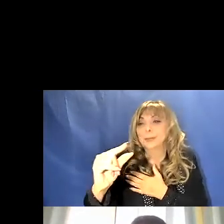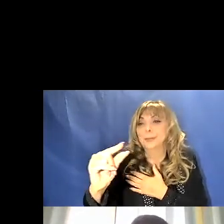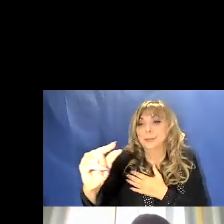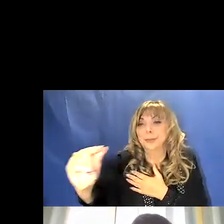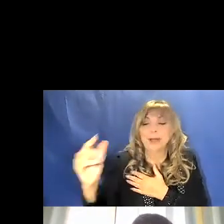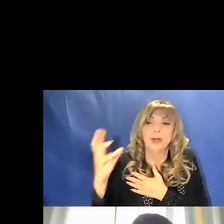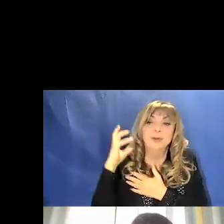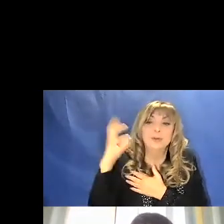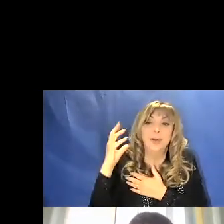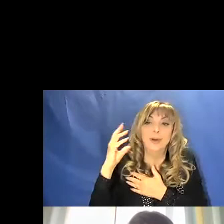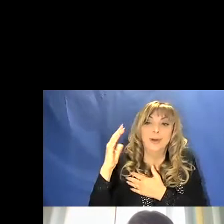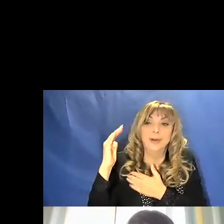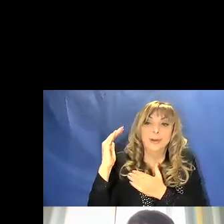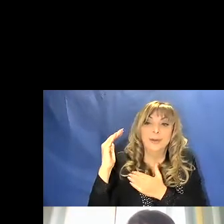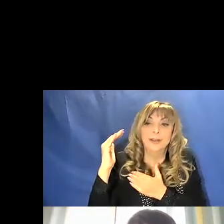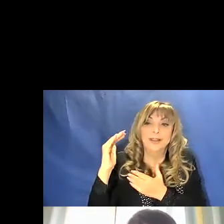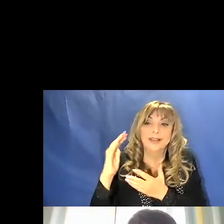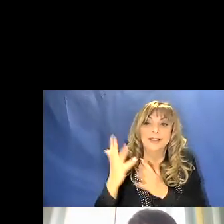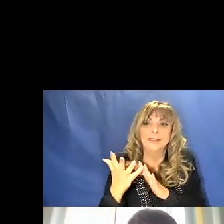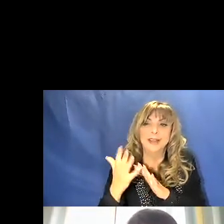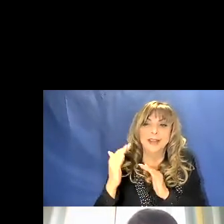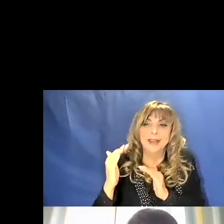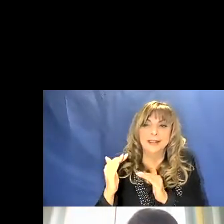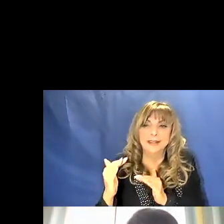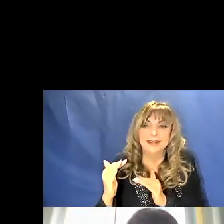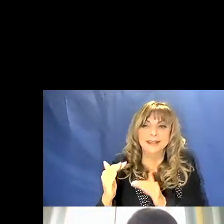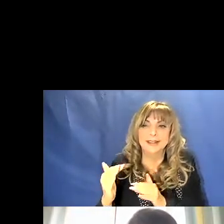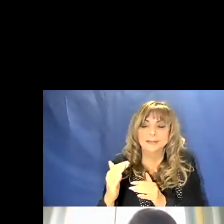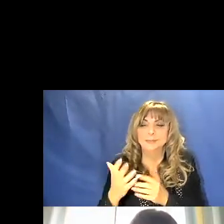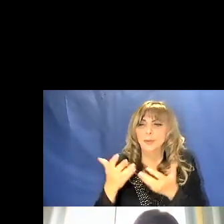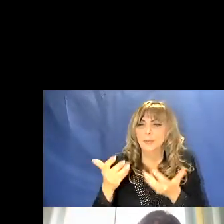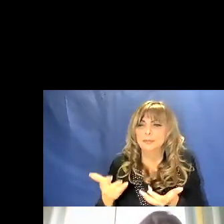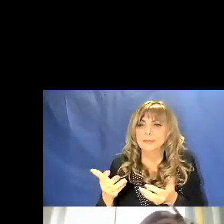diventa più grave. Non so se ce l'avete presente.